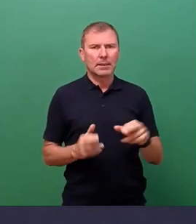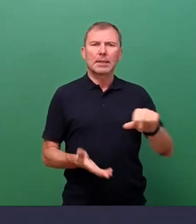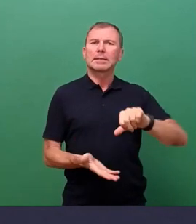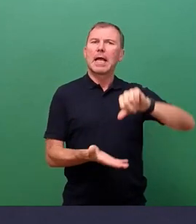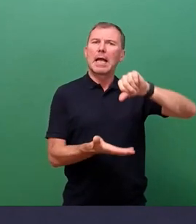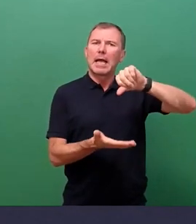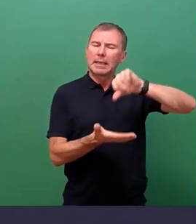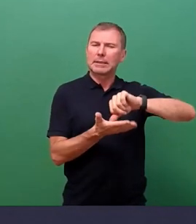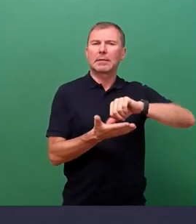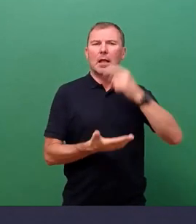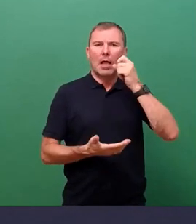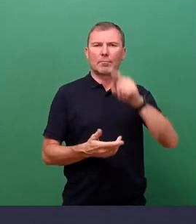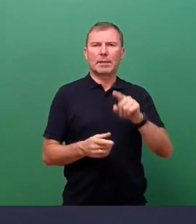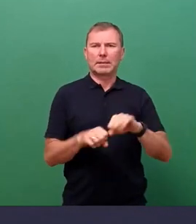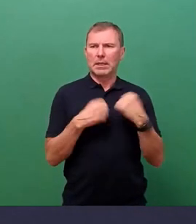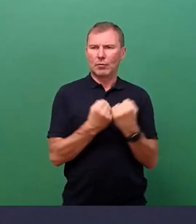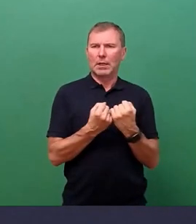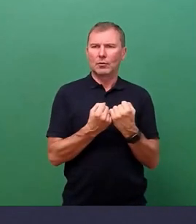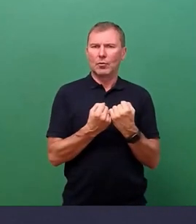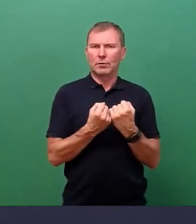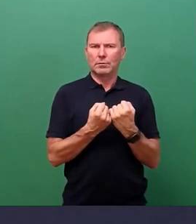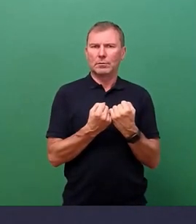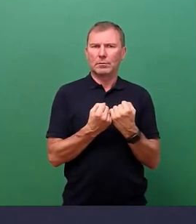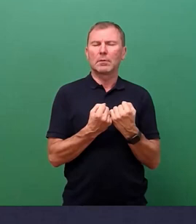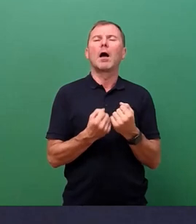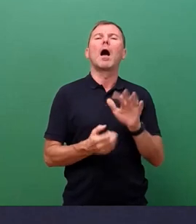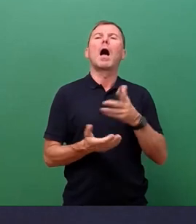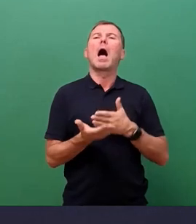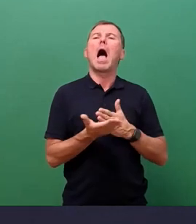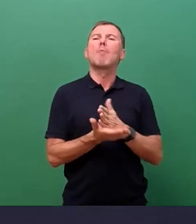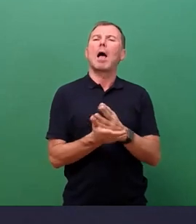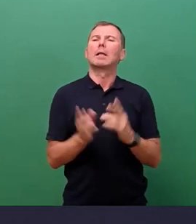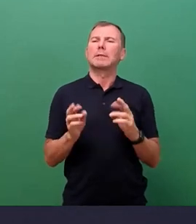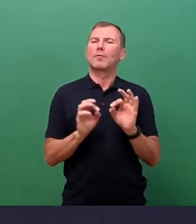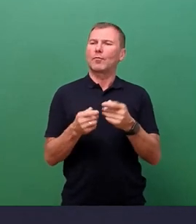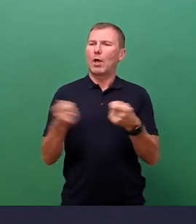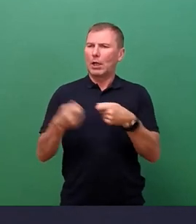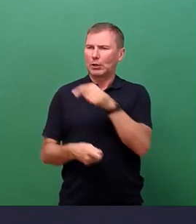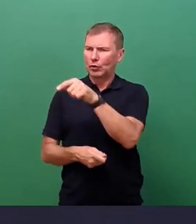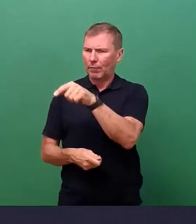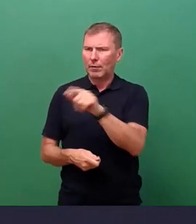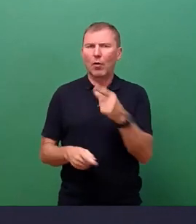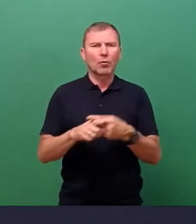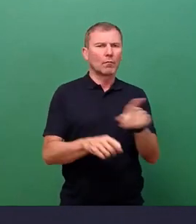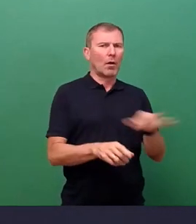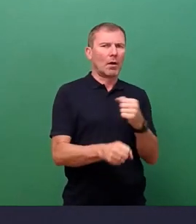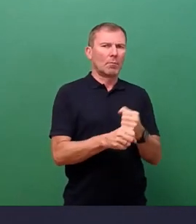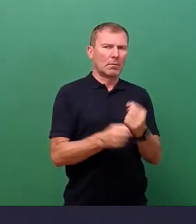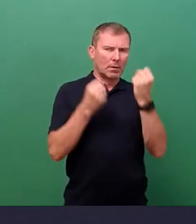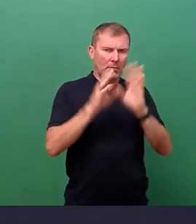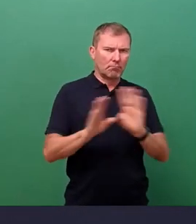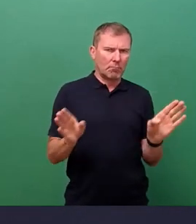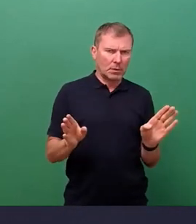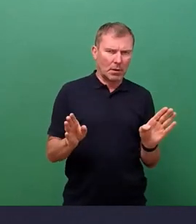Momente, das in dieser Situation von Bedeutung ist, Planungssicherheit sowohl für den Handel als auch für die Beschäftigten im Handel. Wir werden deshalb